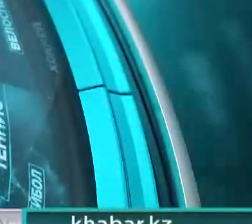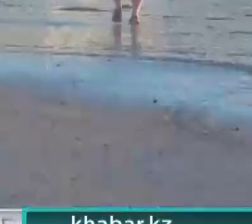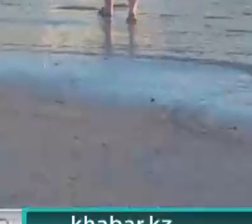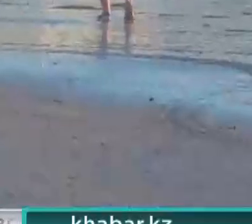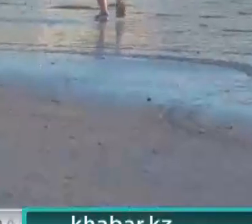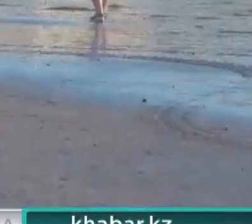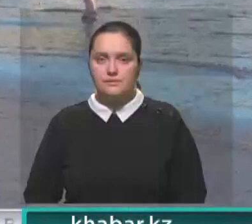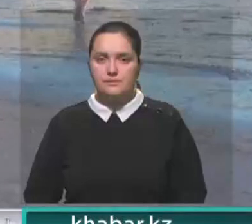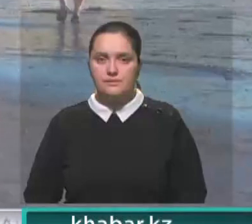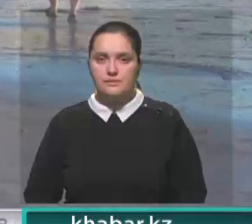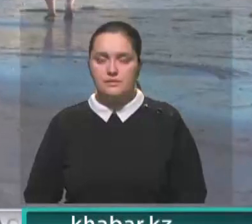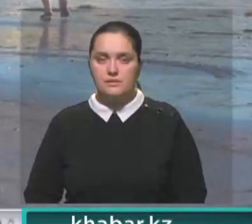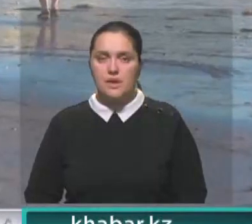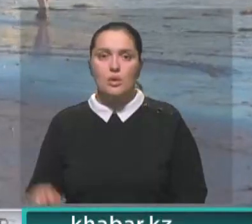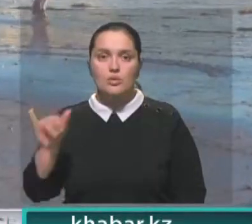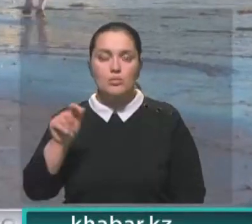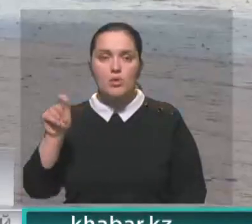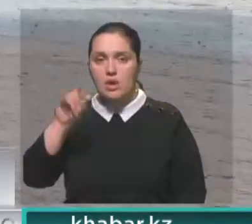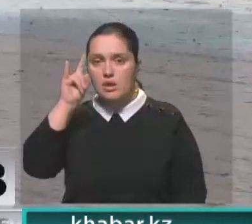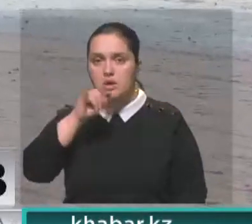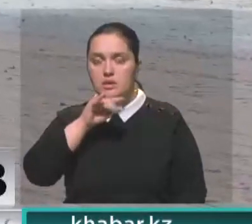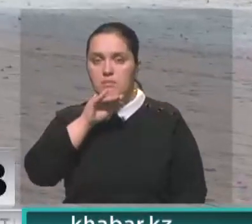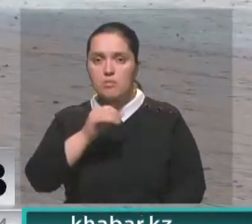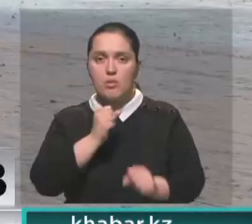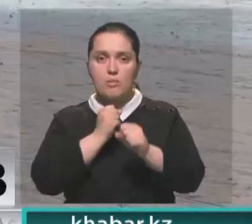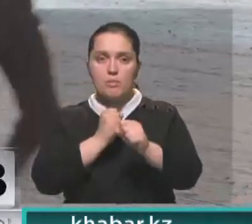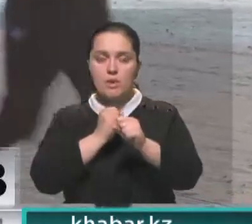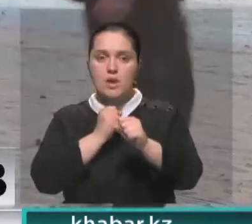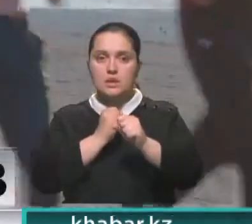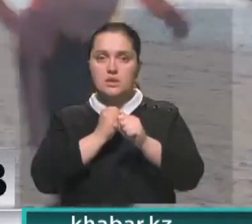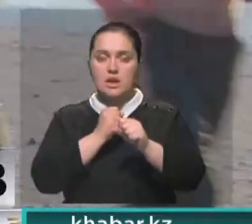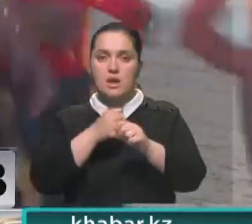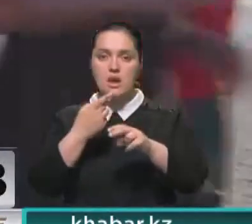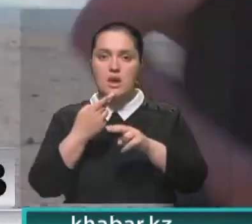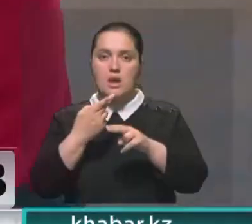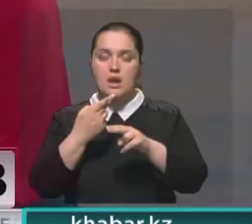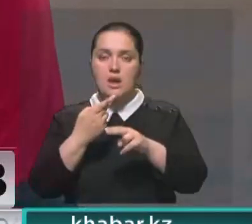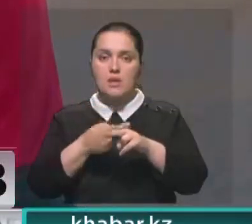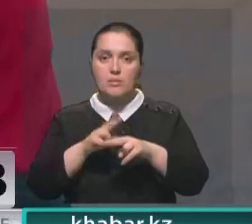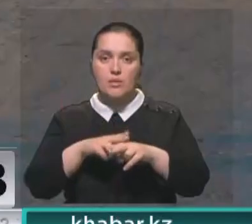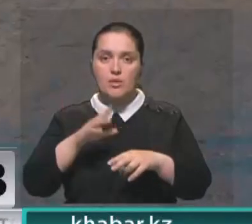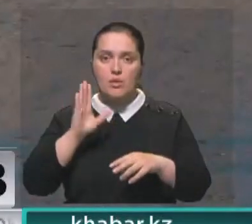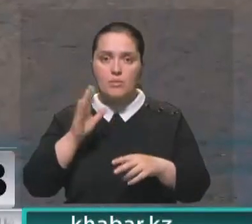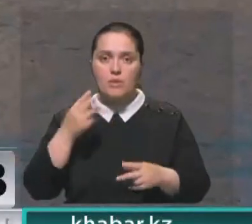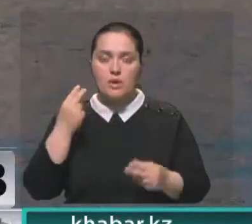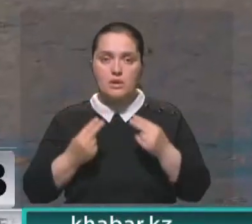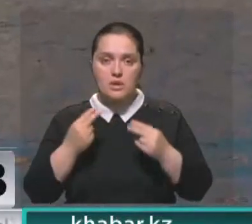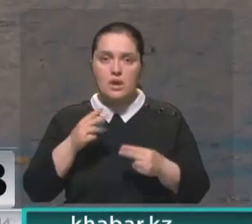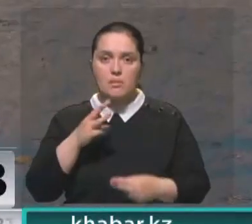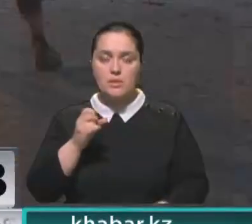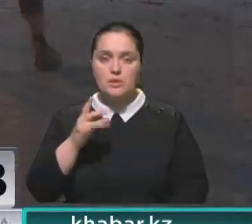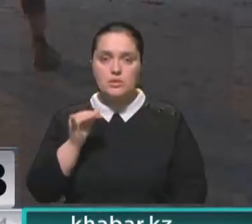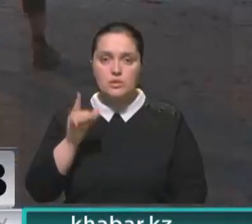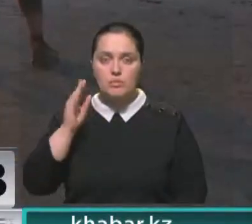В ближайшие выходные казахстанские профессиональные боксеры Дени Паулов, Бек Нурмаганбет, Адайхан Жасупов и Абельхана Манкул